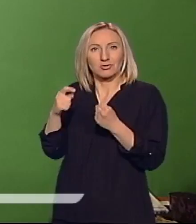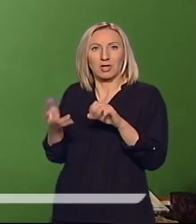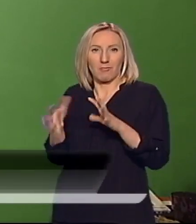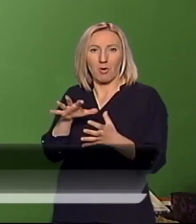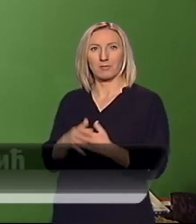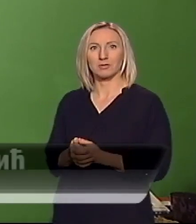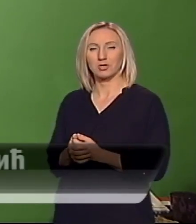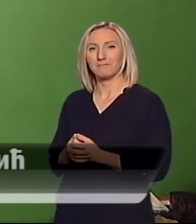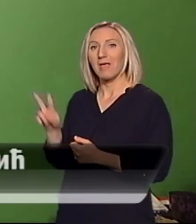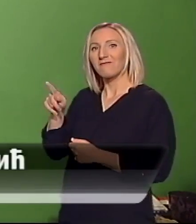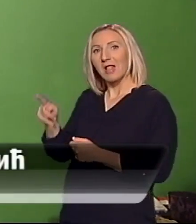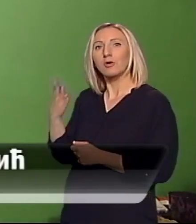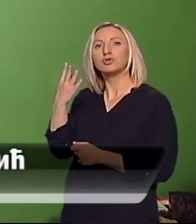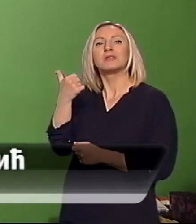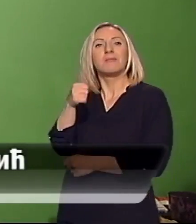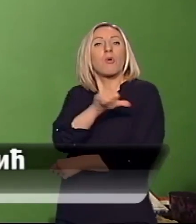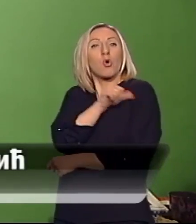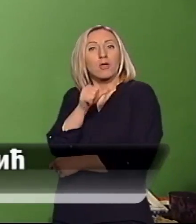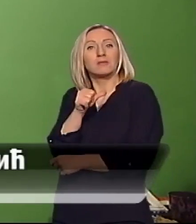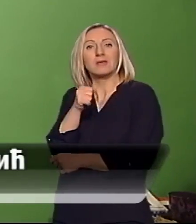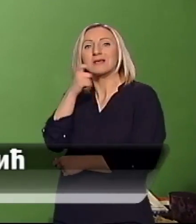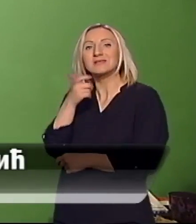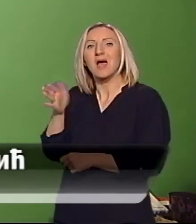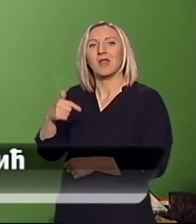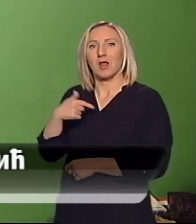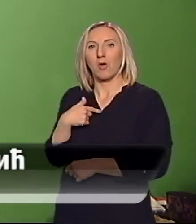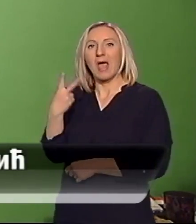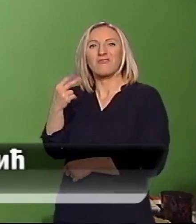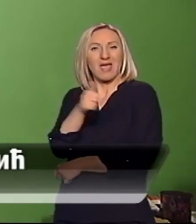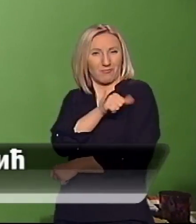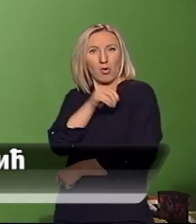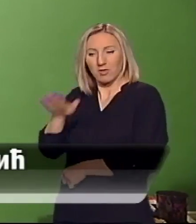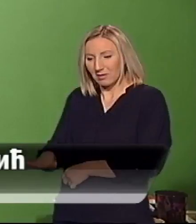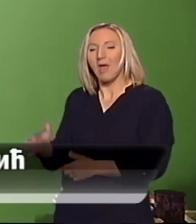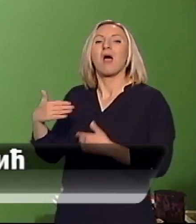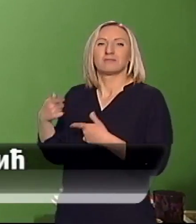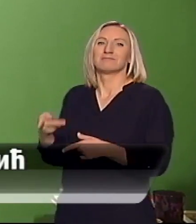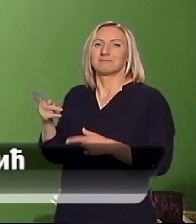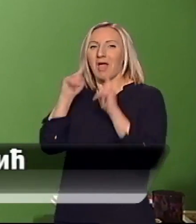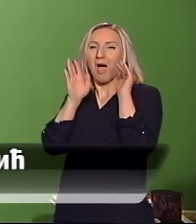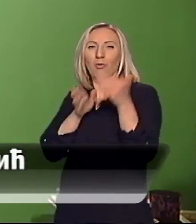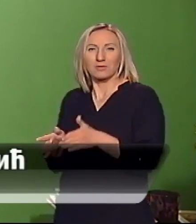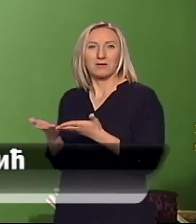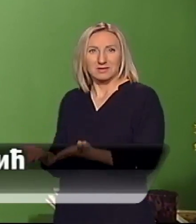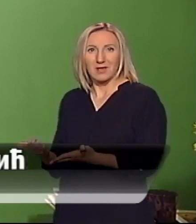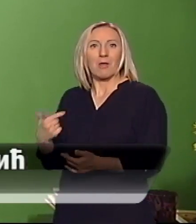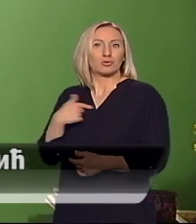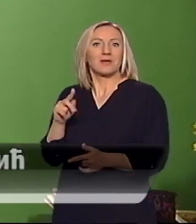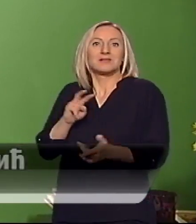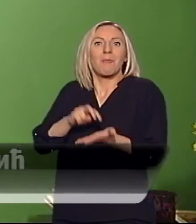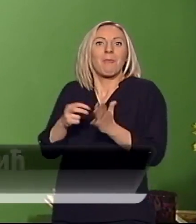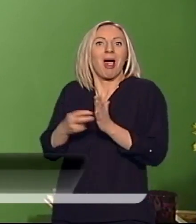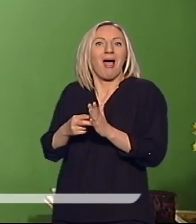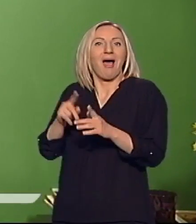stariji od mene, a dijagnozu je dobio negde sa dve i po, tako da ja mislim da još ovek nisam bila ni u planu. I odrastajući uz